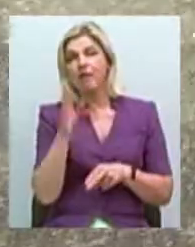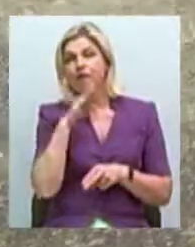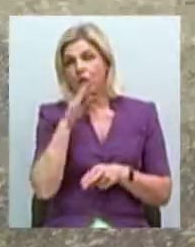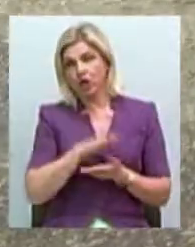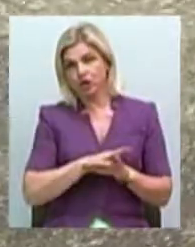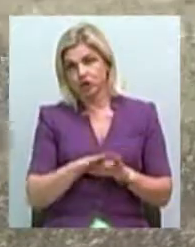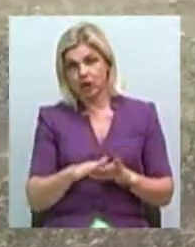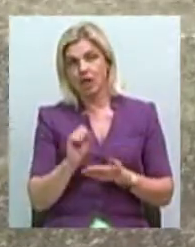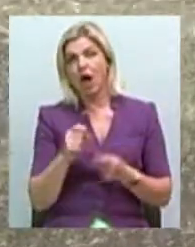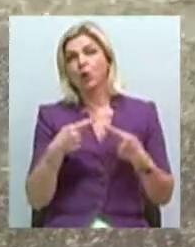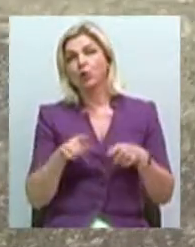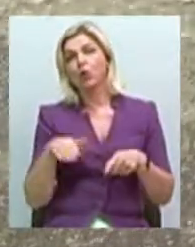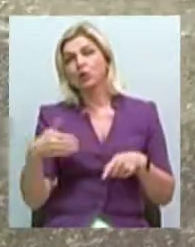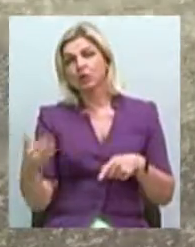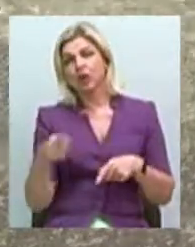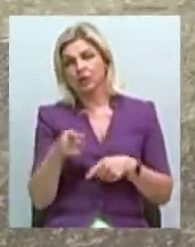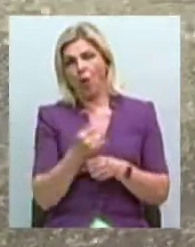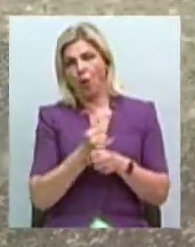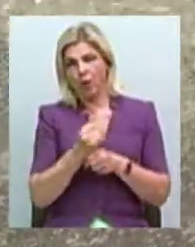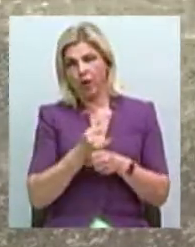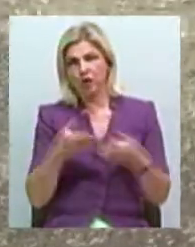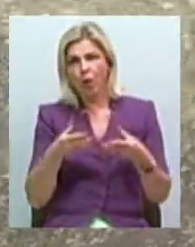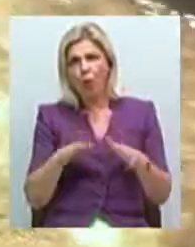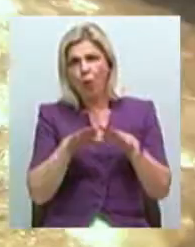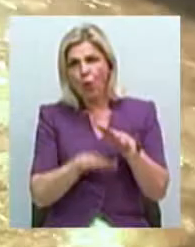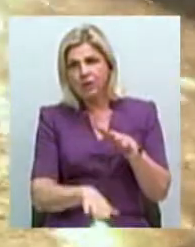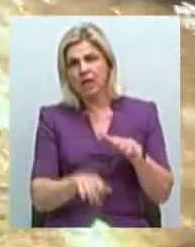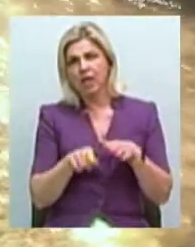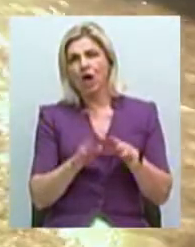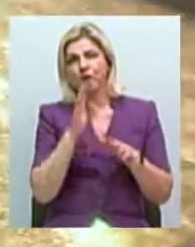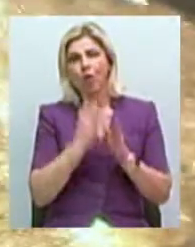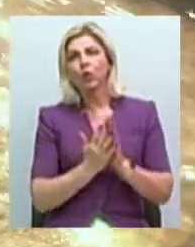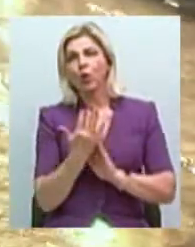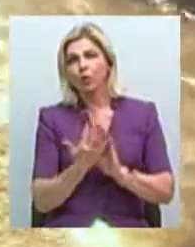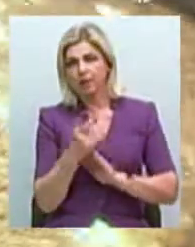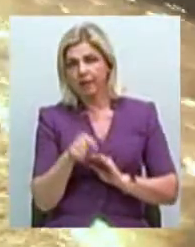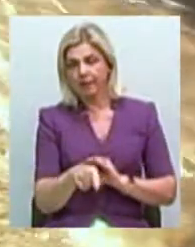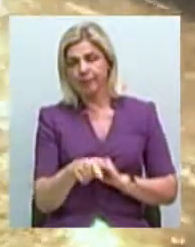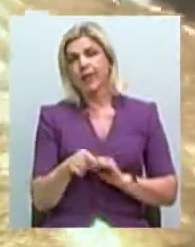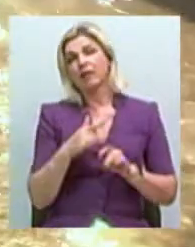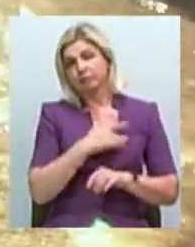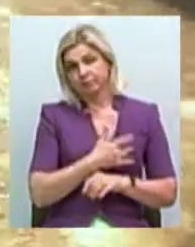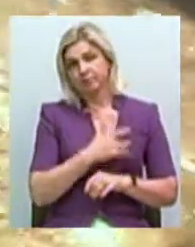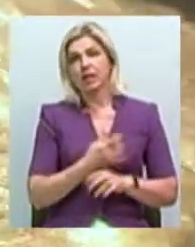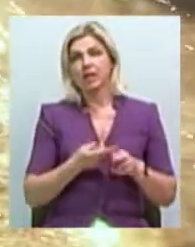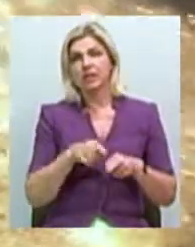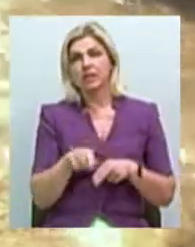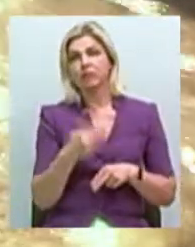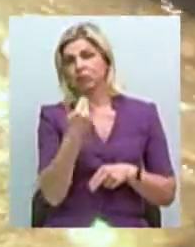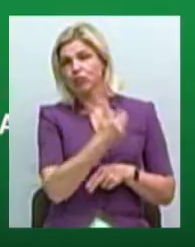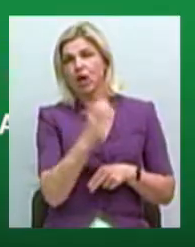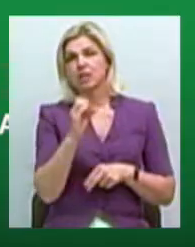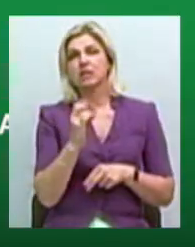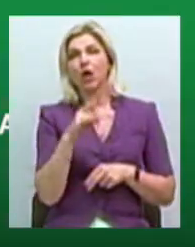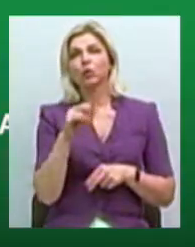чиста, а з іншого боку там йде коричневий осад. Такі водорості ростуть. Скоріше за все, що це сандори, йдуть